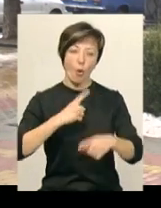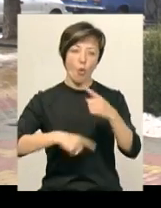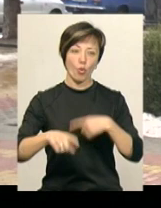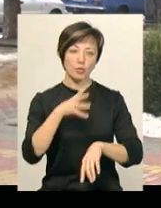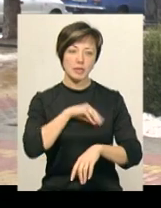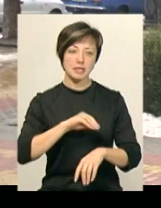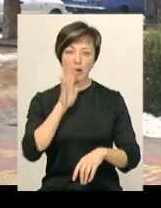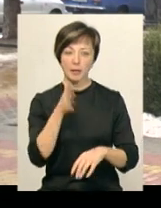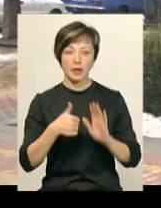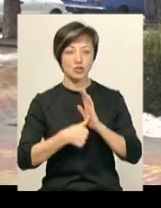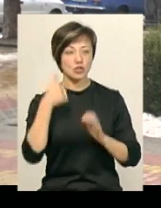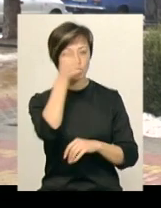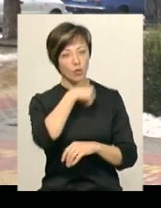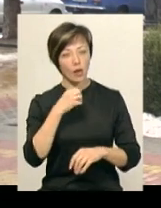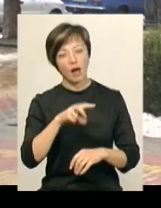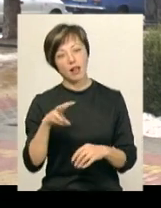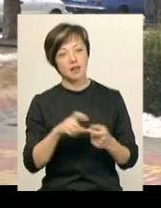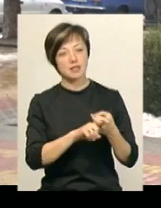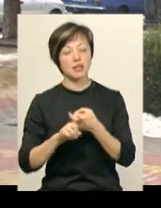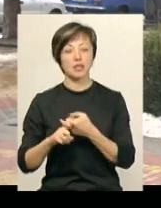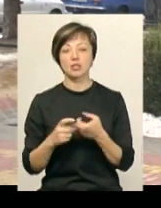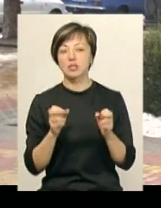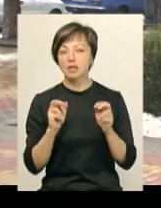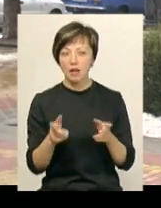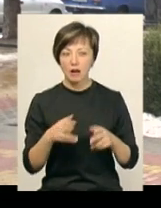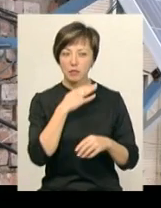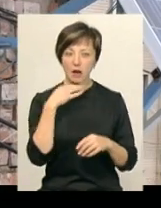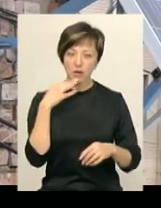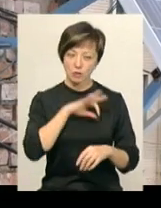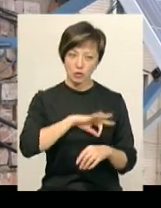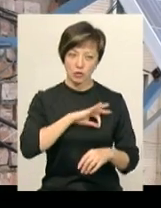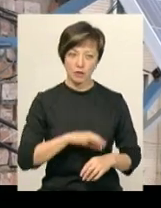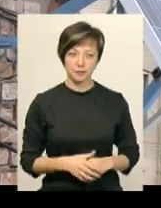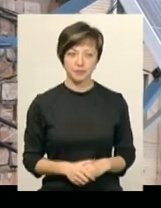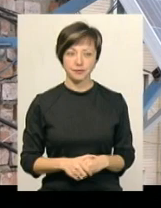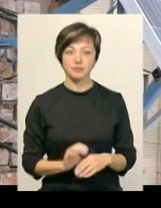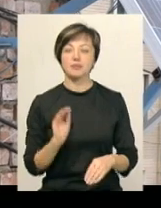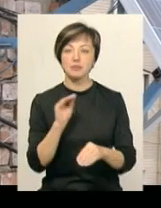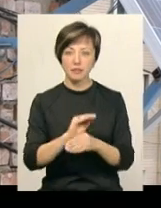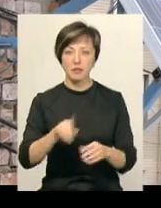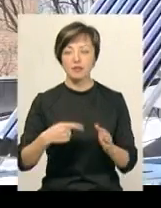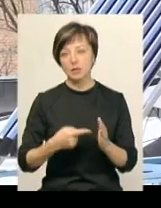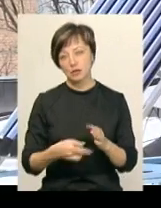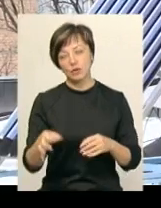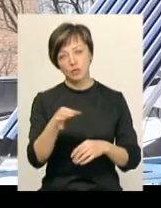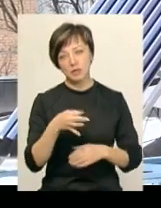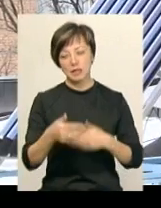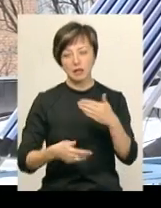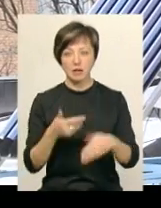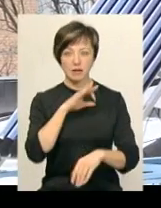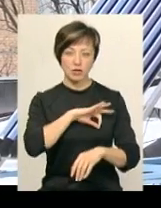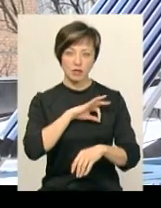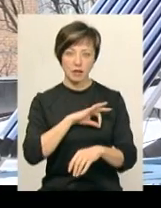проєкту за 5-6 років, але вона залежна від того, наскільки ми багато споживаємо. Степан Кушнір додає, у місті та області тенденція на